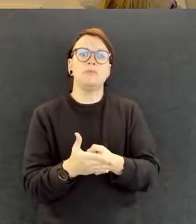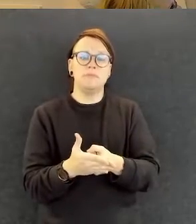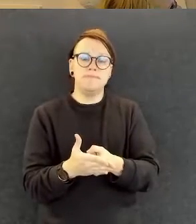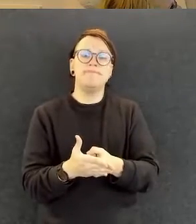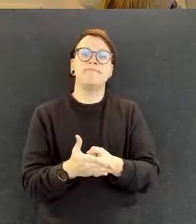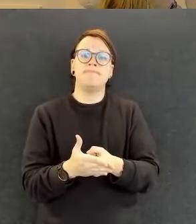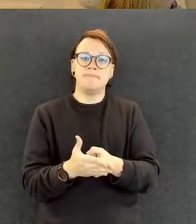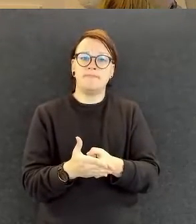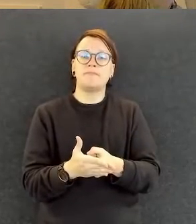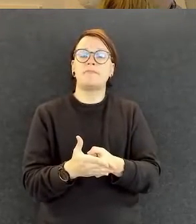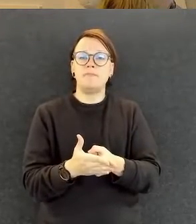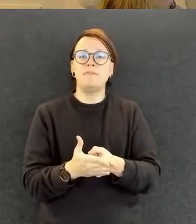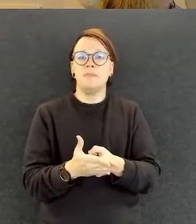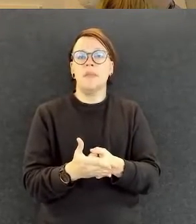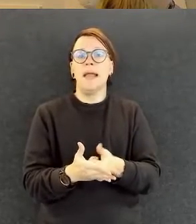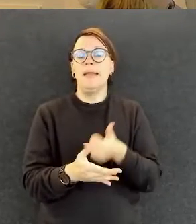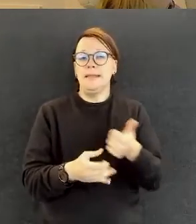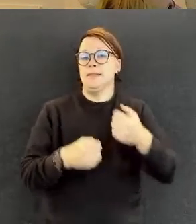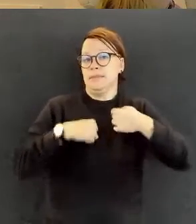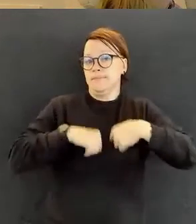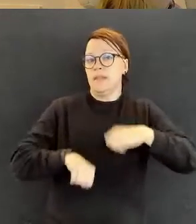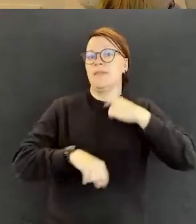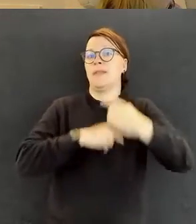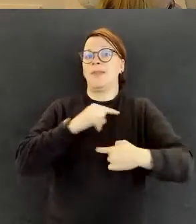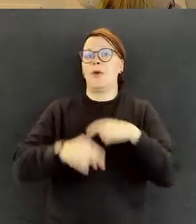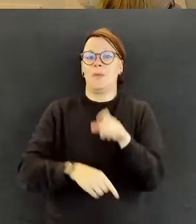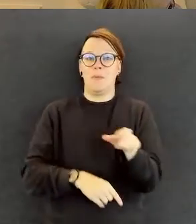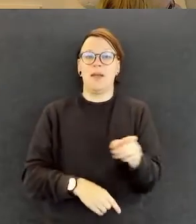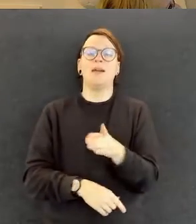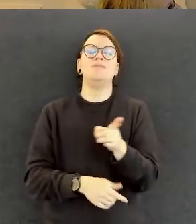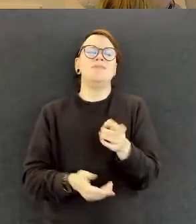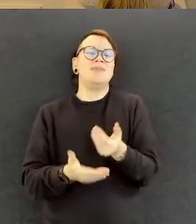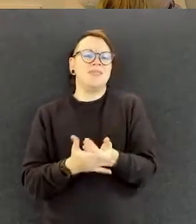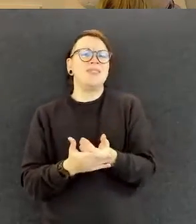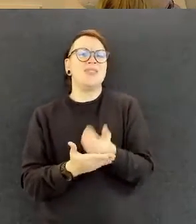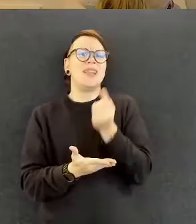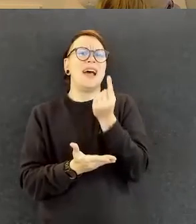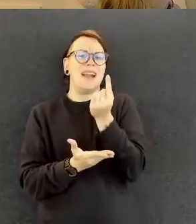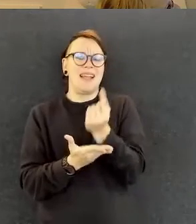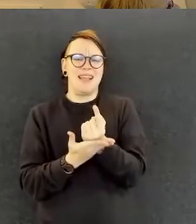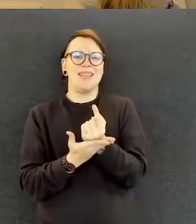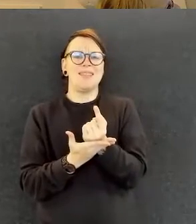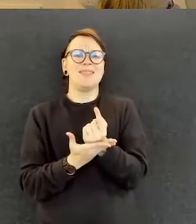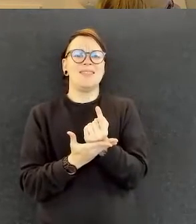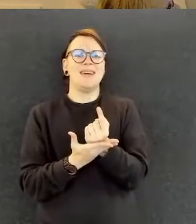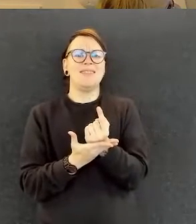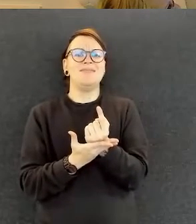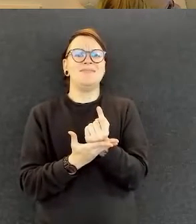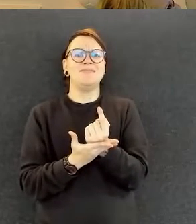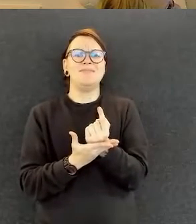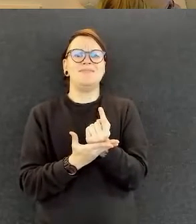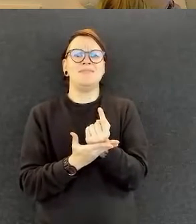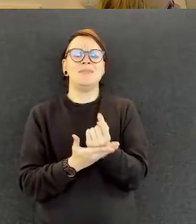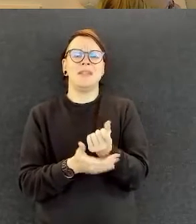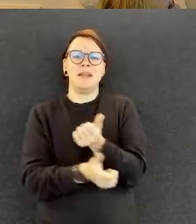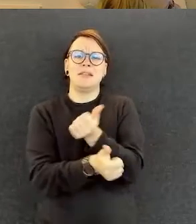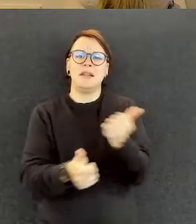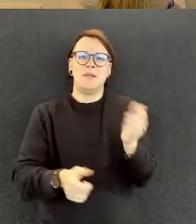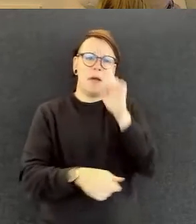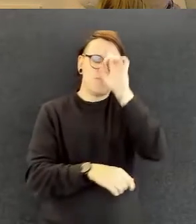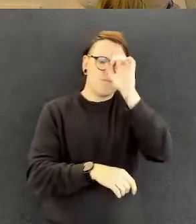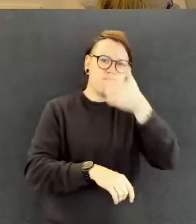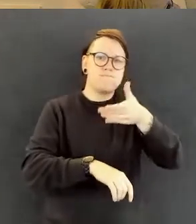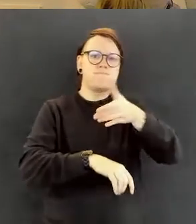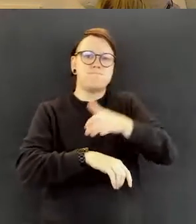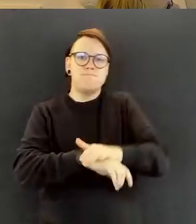käsittelemiseen eri paikoissa. Siksi on tärkeää, että nimenomaan heille itsellään on se vaikuttamisen osaaminen ja se on tosi